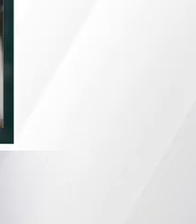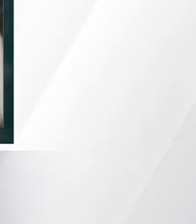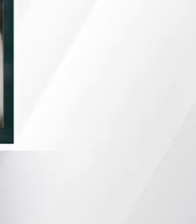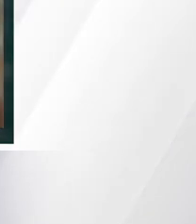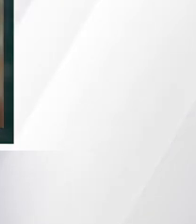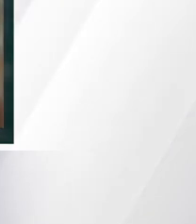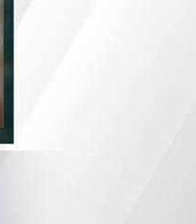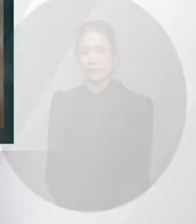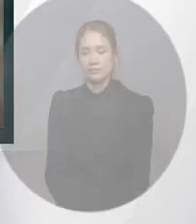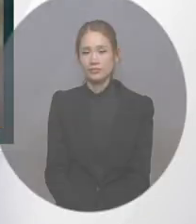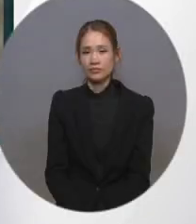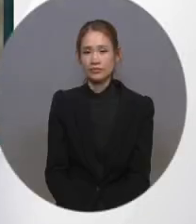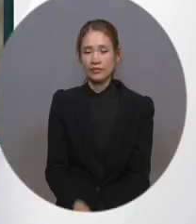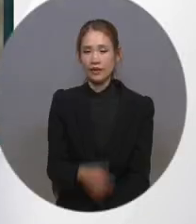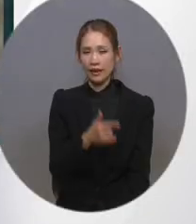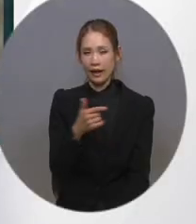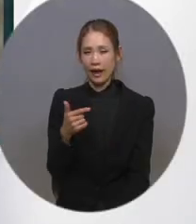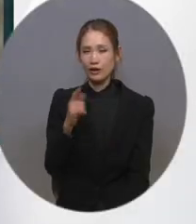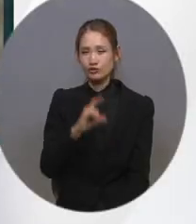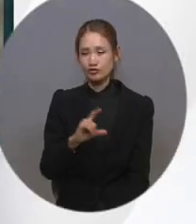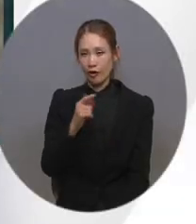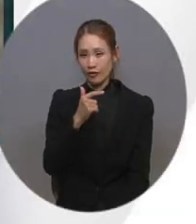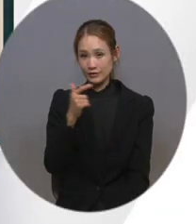아주 크게입니다.